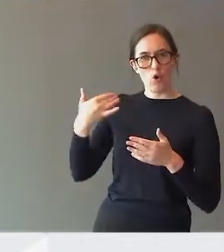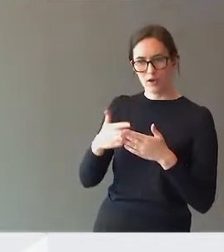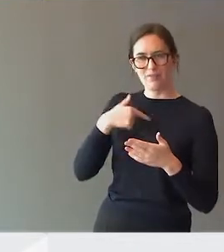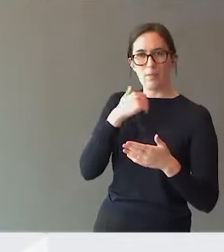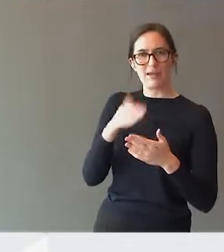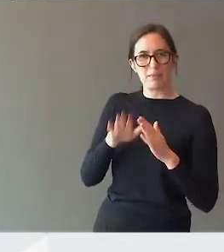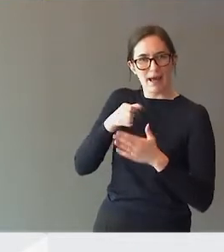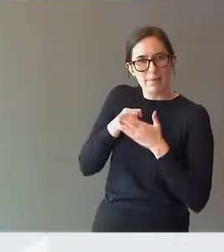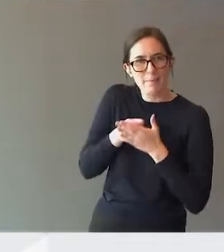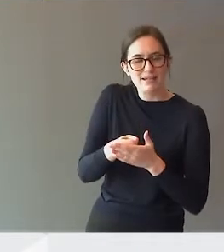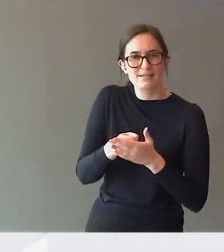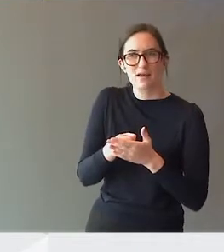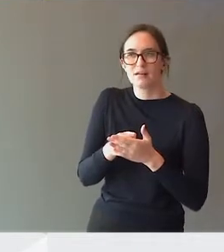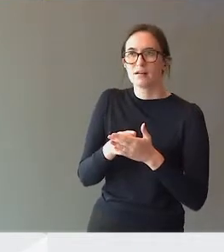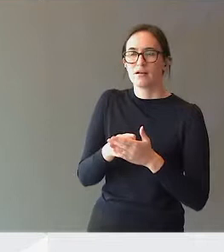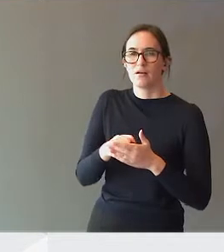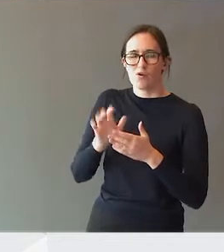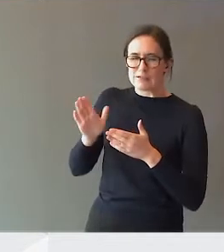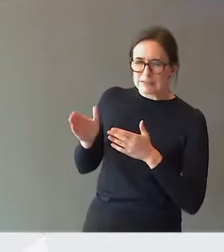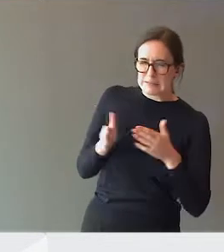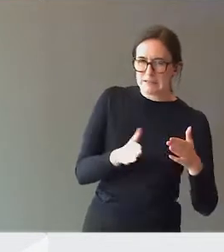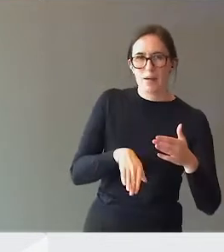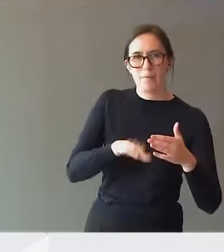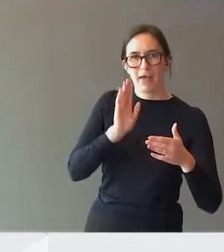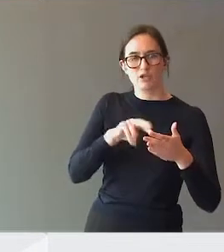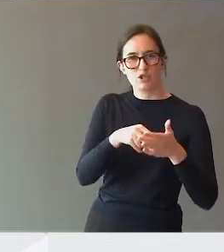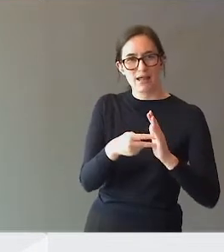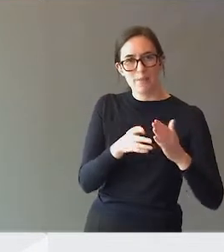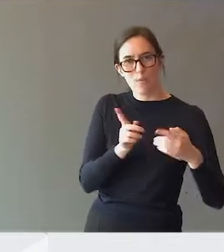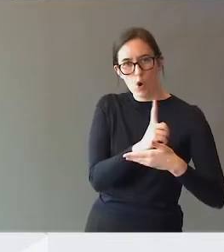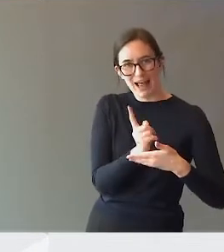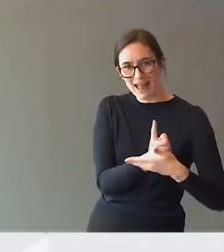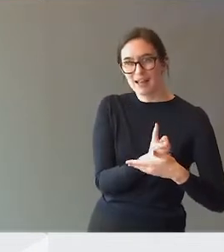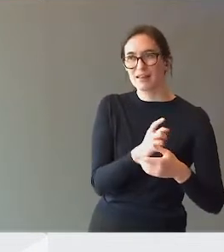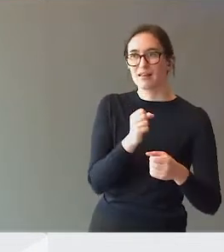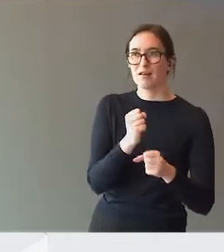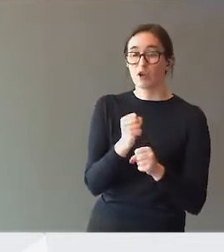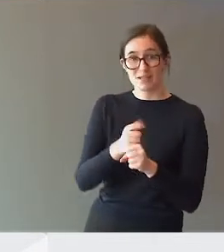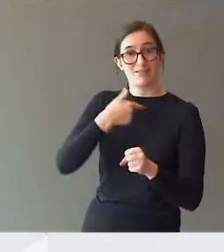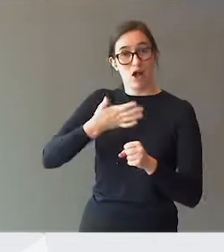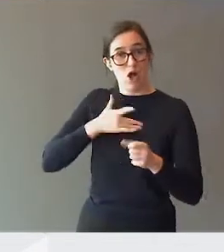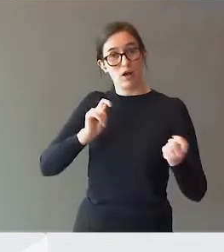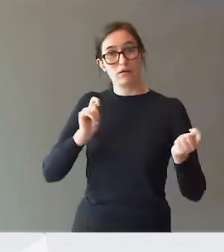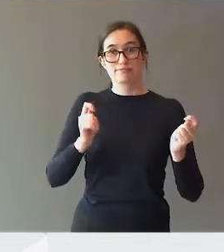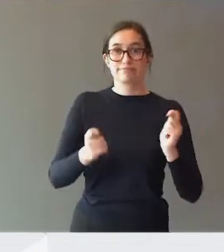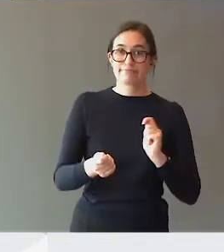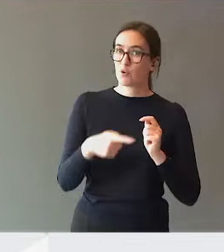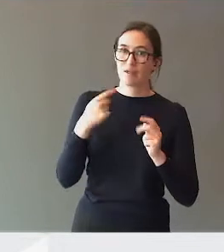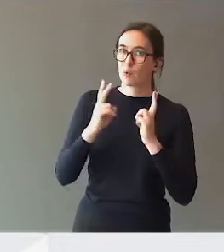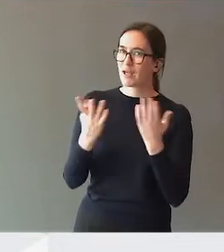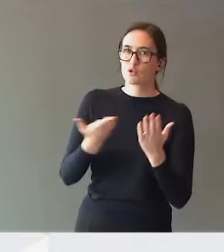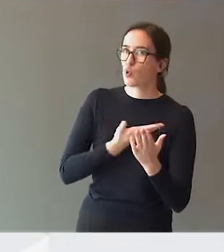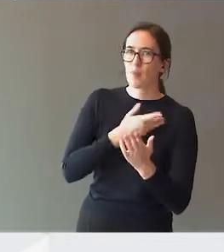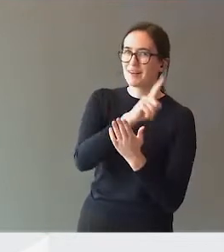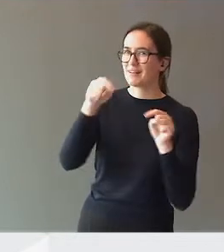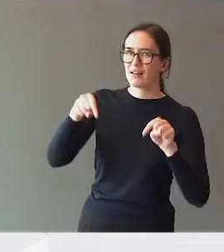dyttet i retningen av å være mer systemorientert, så har vi faktisk beveget oss. Og vi bruker ikke så mye tid i dag. Men når vi da har